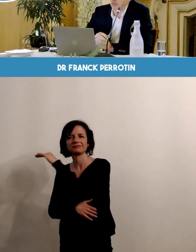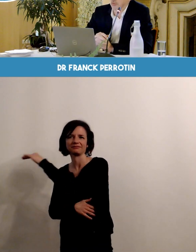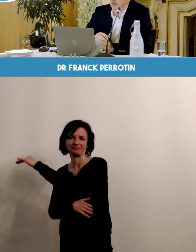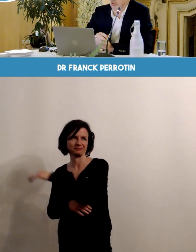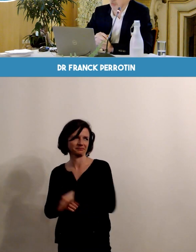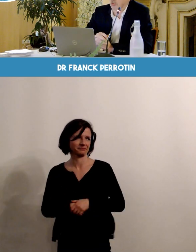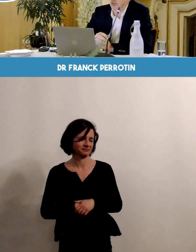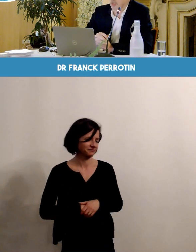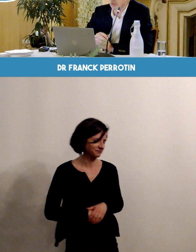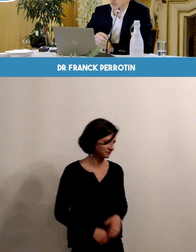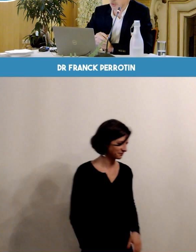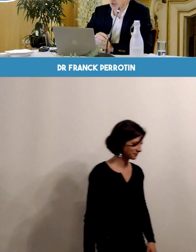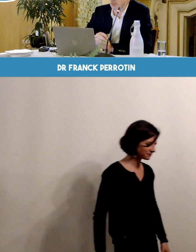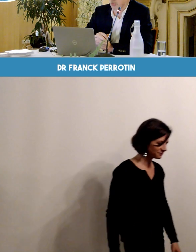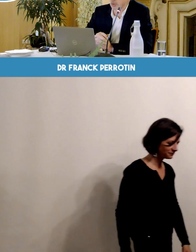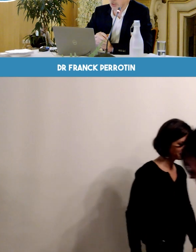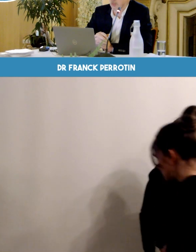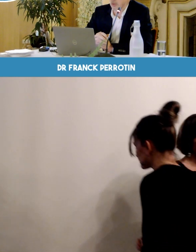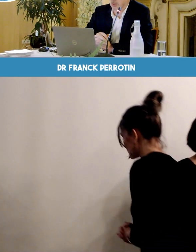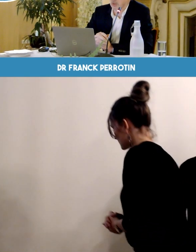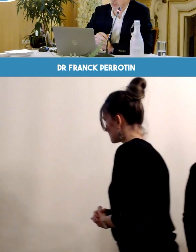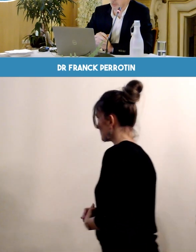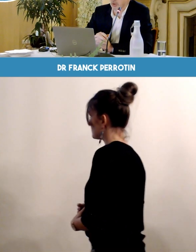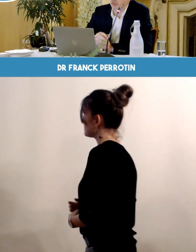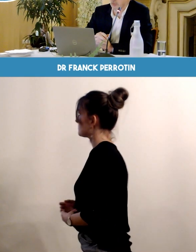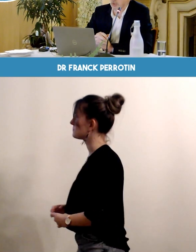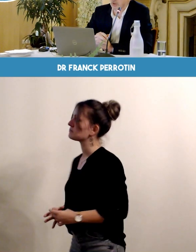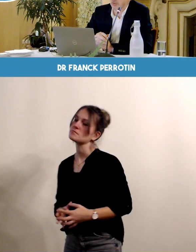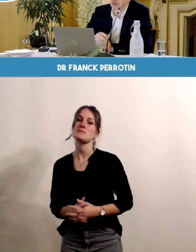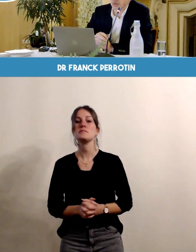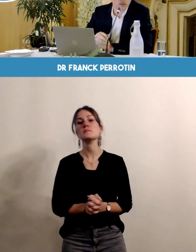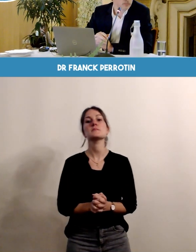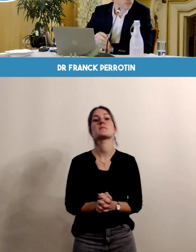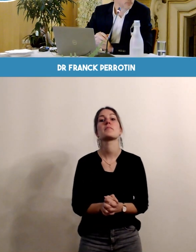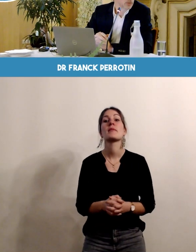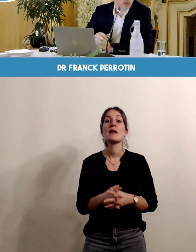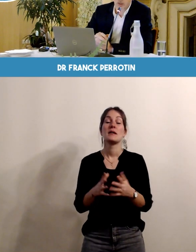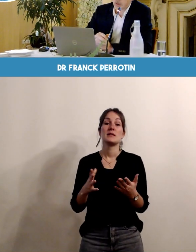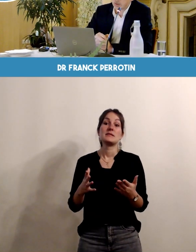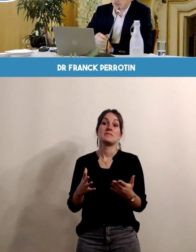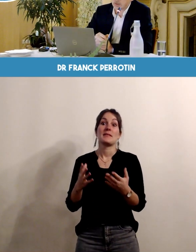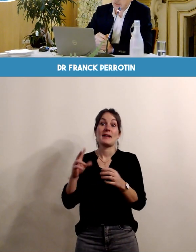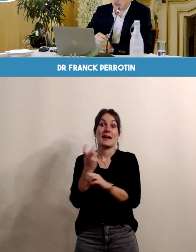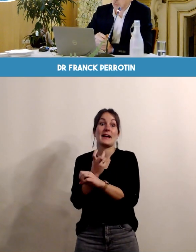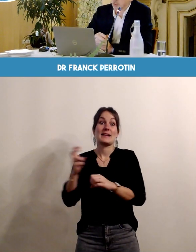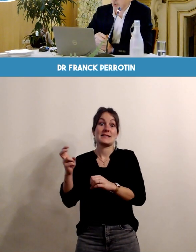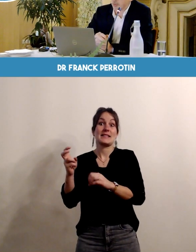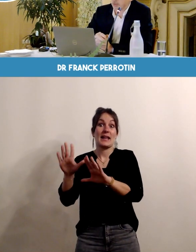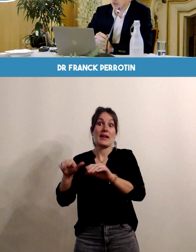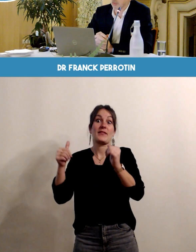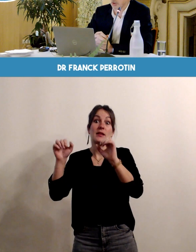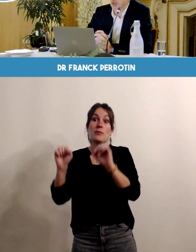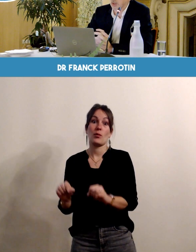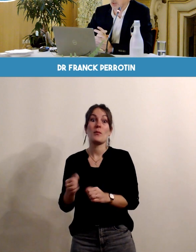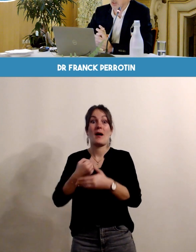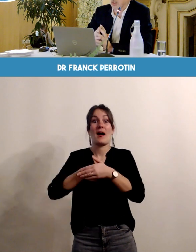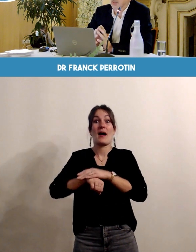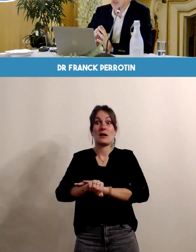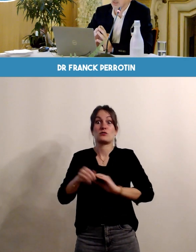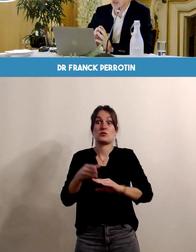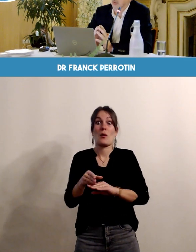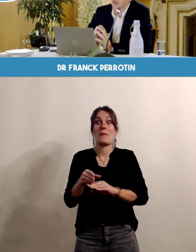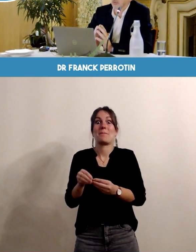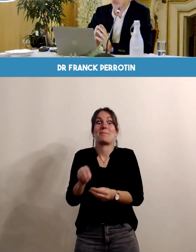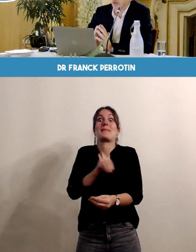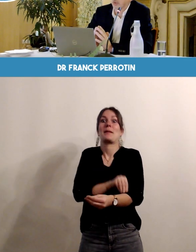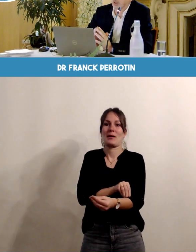l'autre grosse pathologie qui peut également être prévenue et éviter c'est l'accouchement prématuré et là